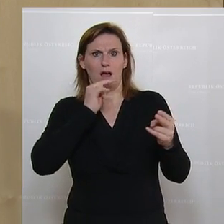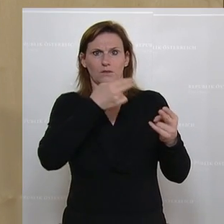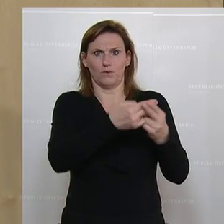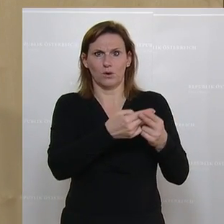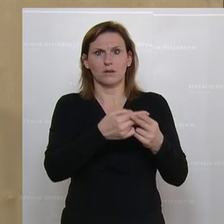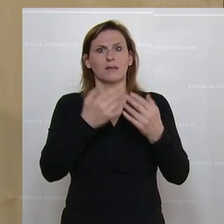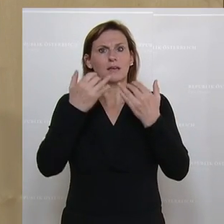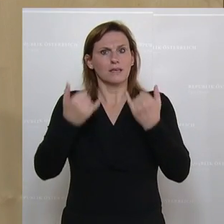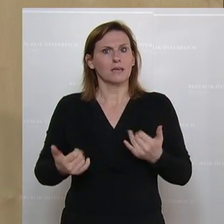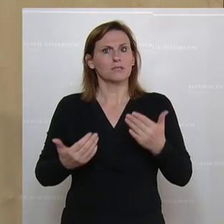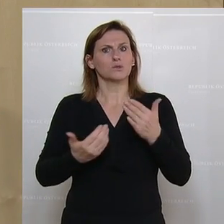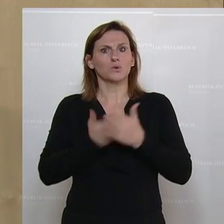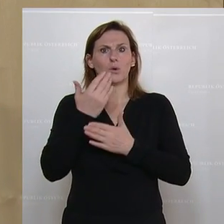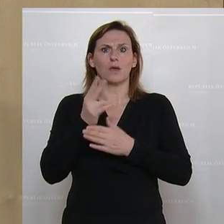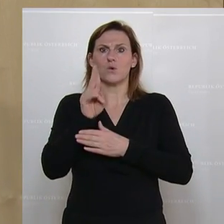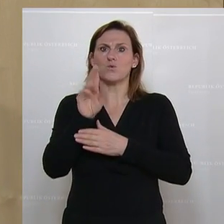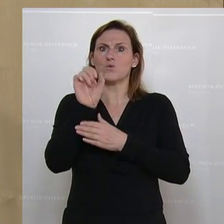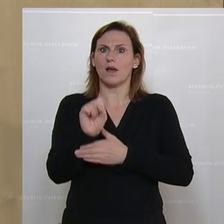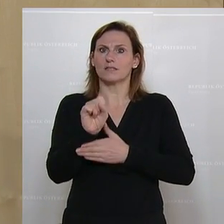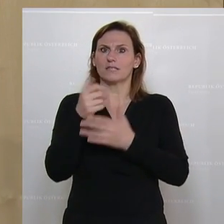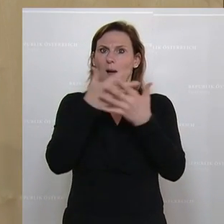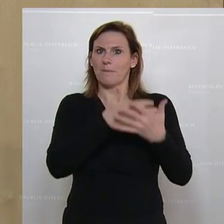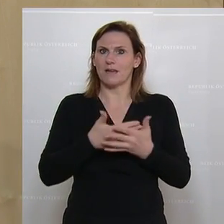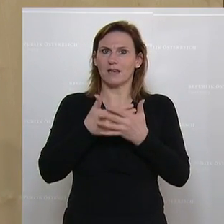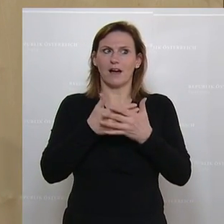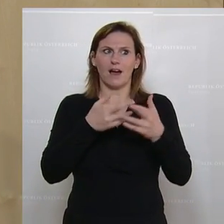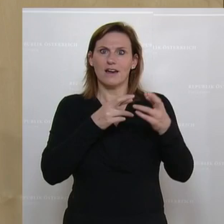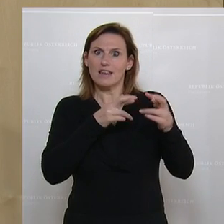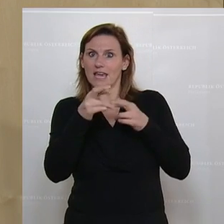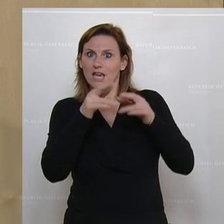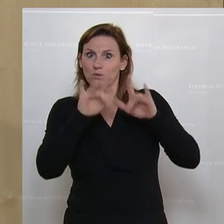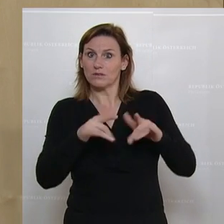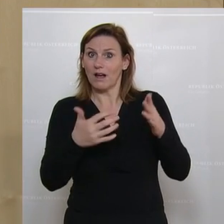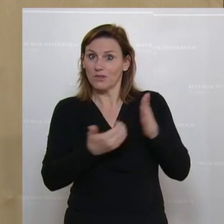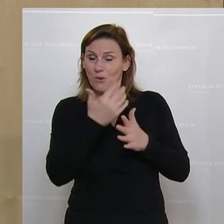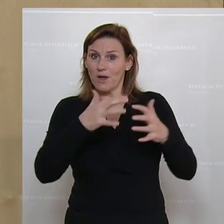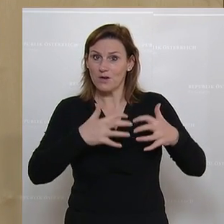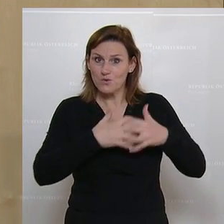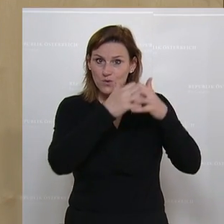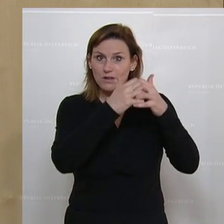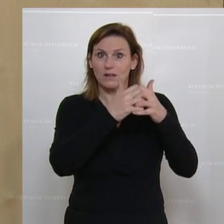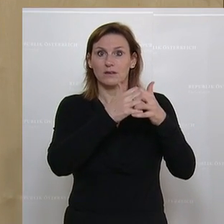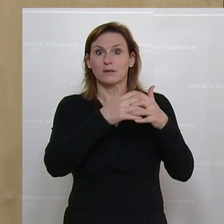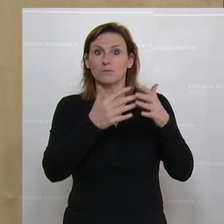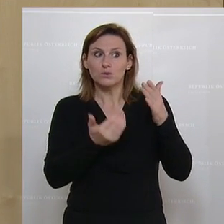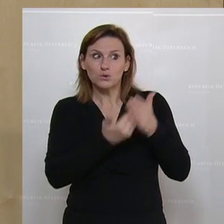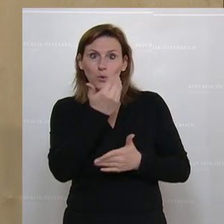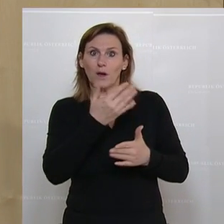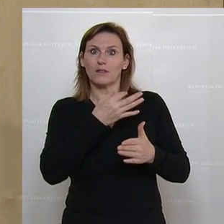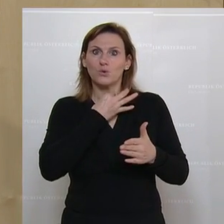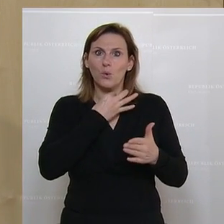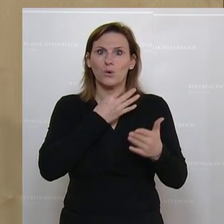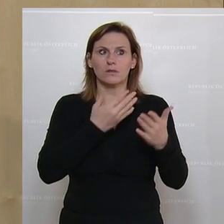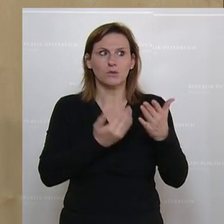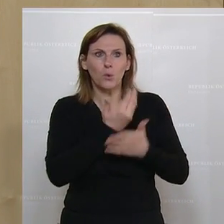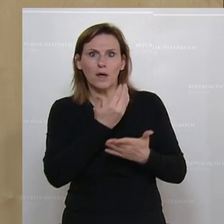wir haben eine neue US-Administration, die die Hand ausstreckt, die den Dialog sucht, das auch öffentlich klar macht und einen ganz neuen Ton an den Tag